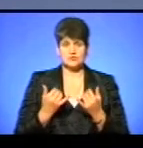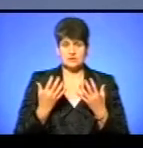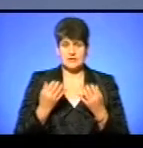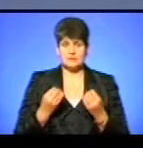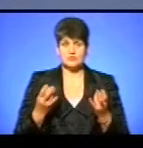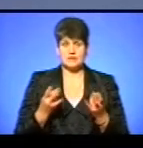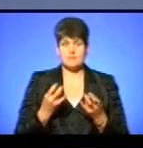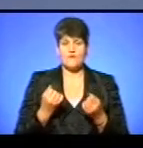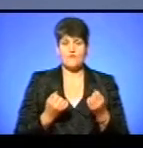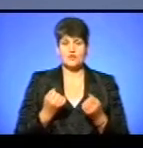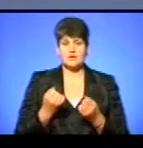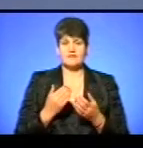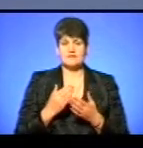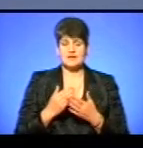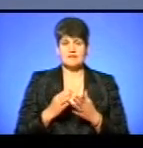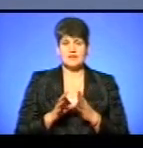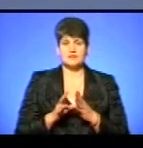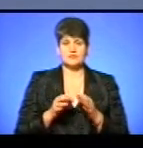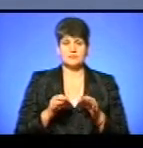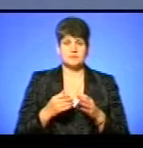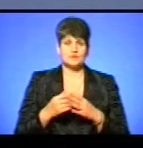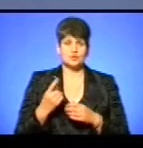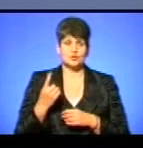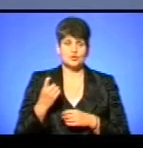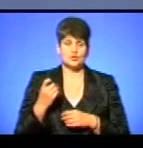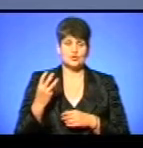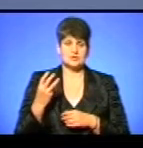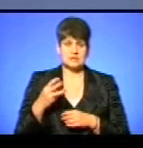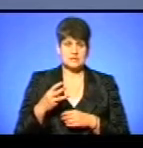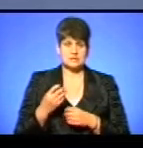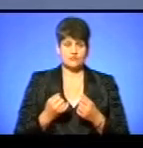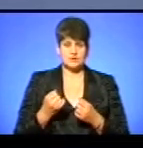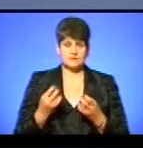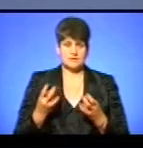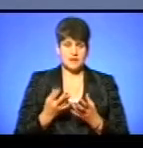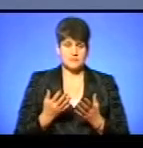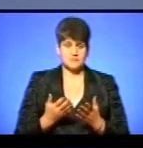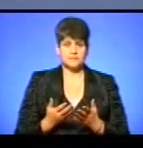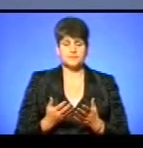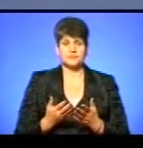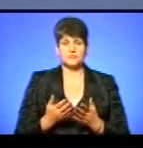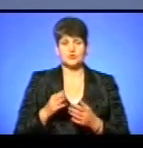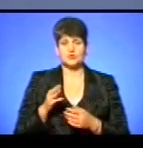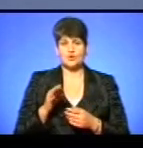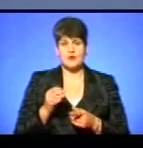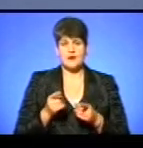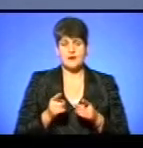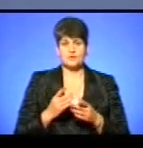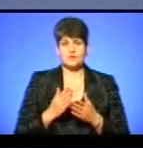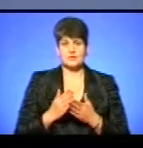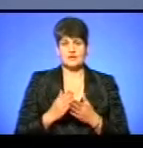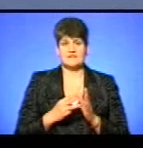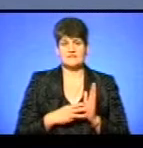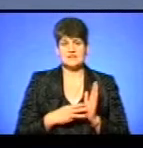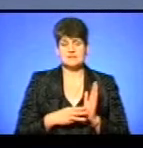водіях є в електротранспорті, межах 130 водіїв, навіть більше, то реально є їх